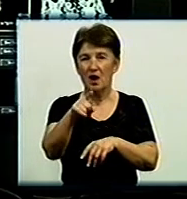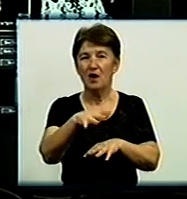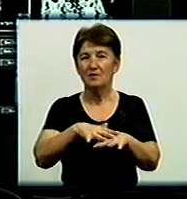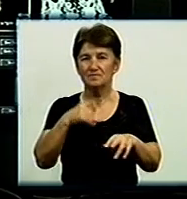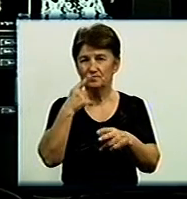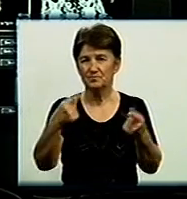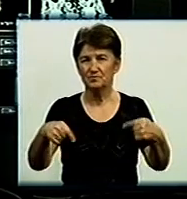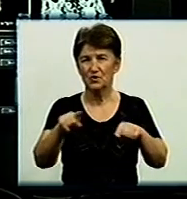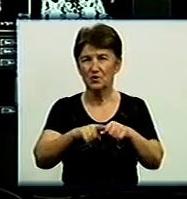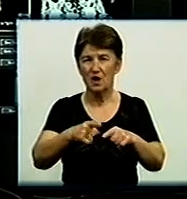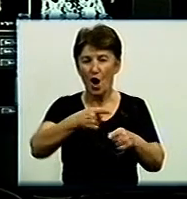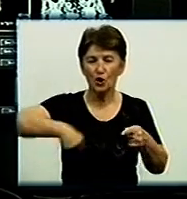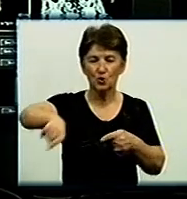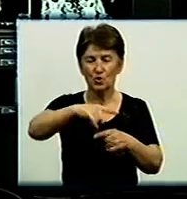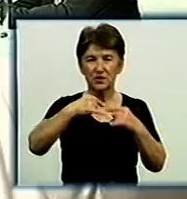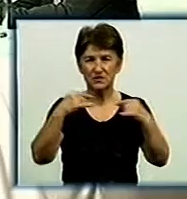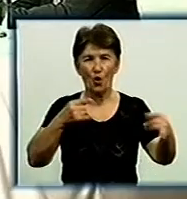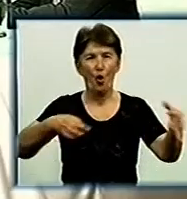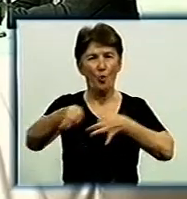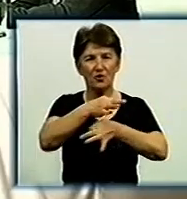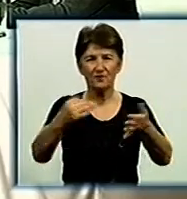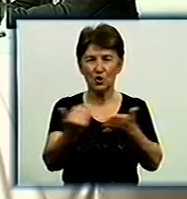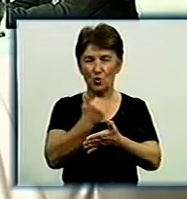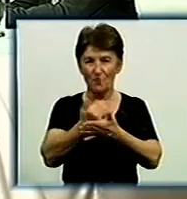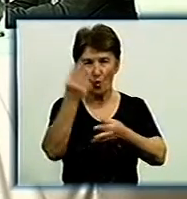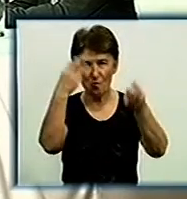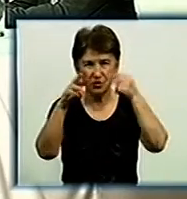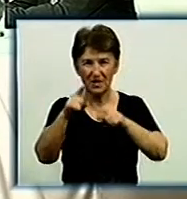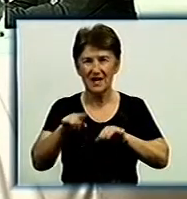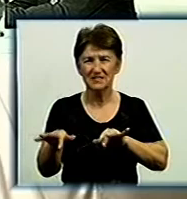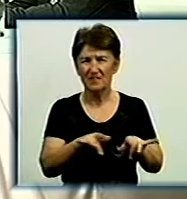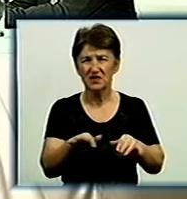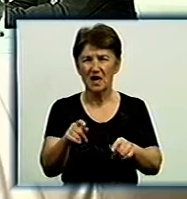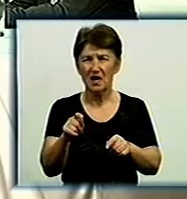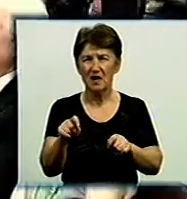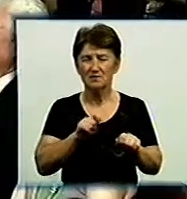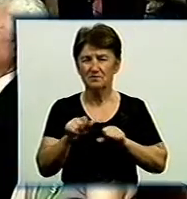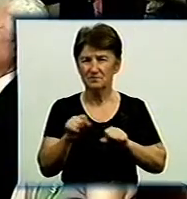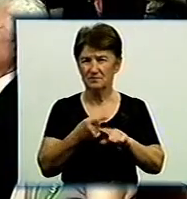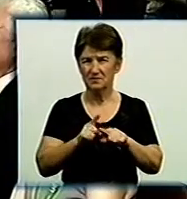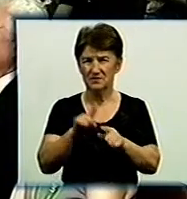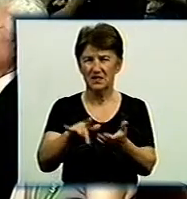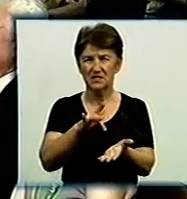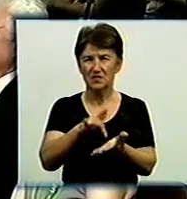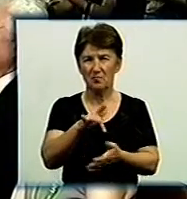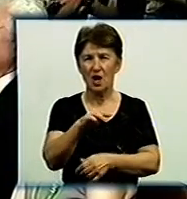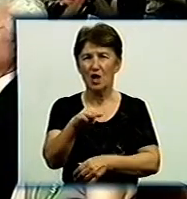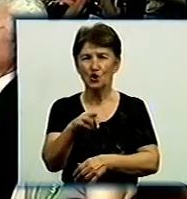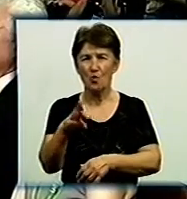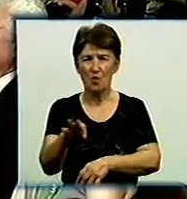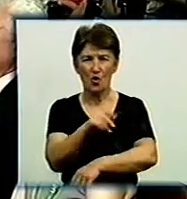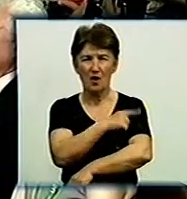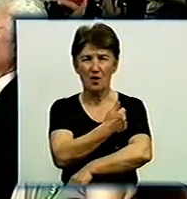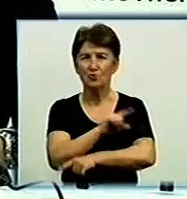зустрічі в рамках круглого столу. Обговорювали нову модель функціонування закладів лікування, яку застосували в центрі томотерапії та чому саме